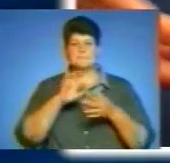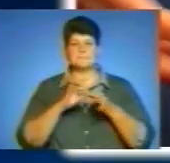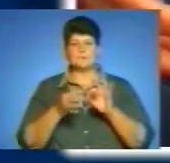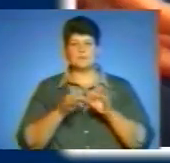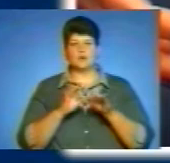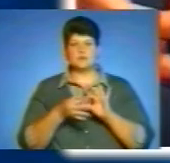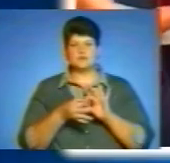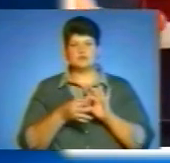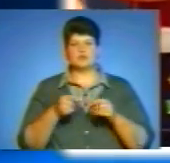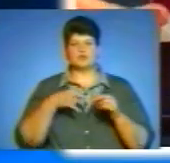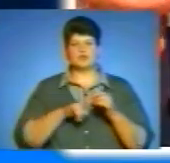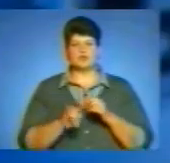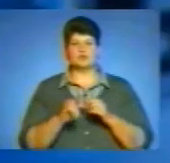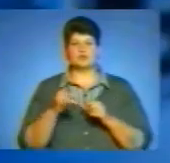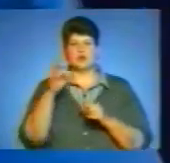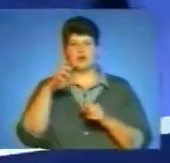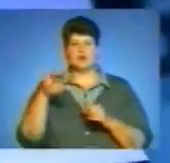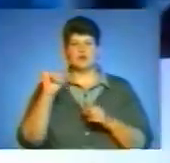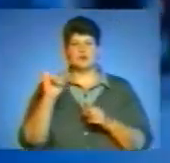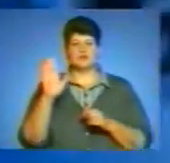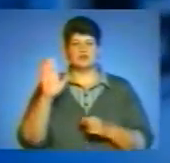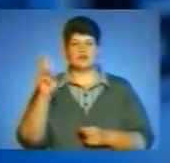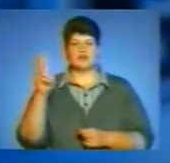параолімпійцю, уродженцю краю Івану Шкварлу.